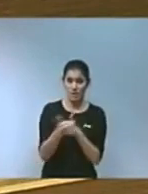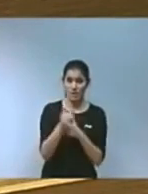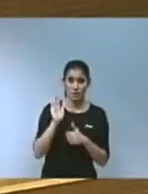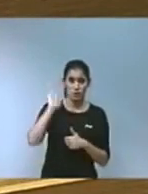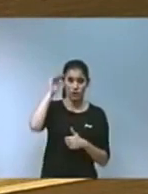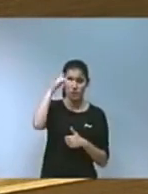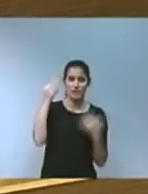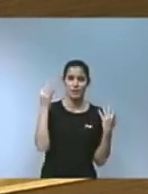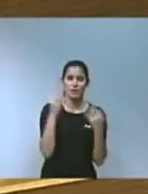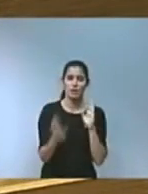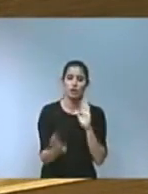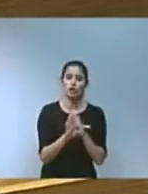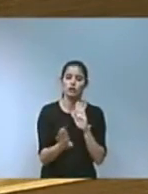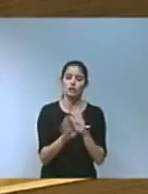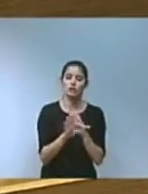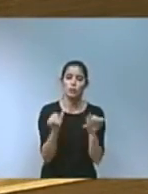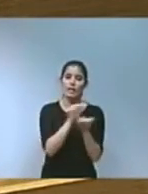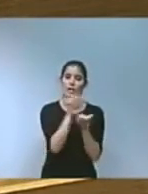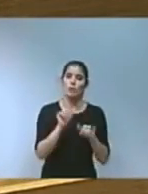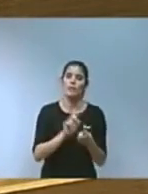continuar amb el model de canvi